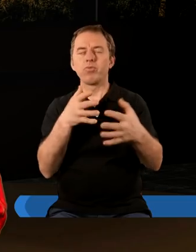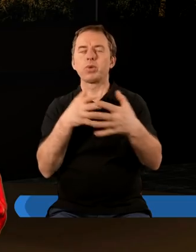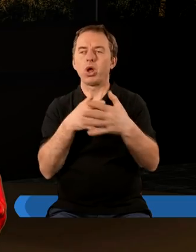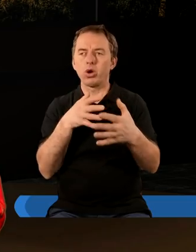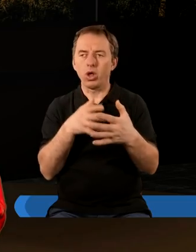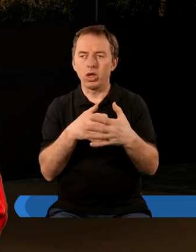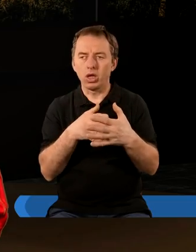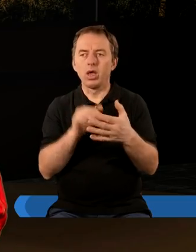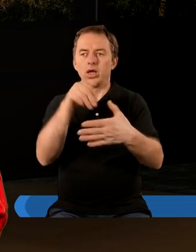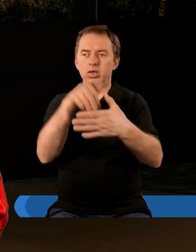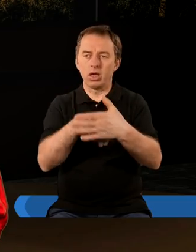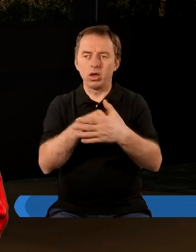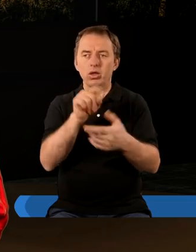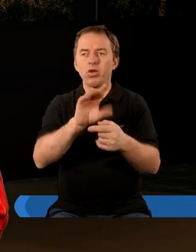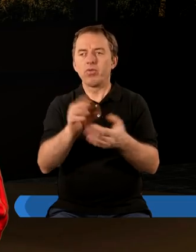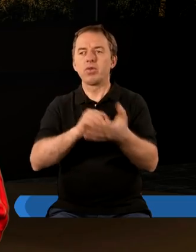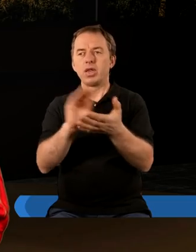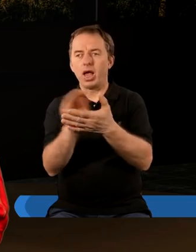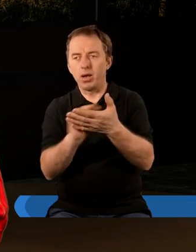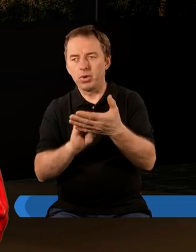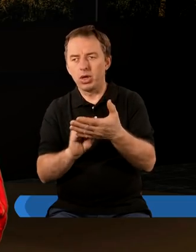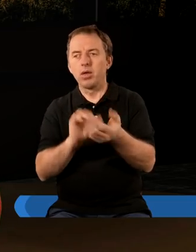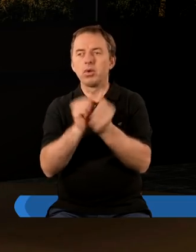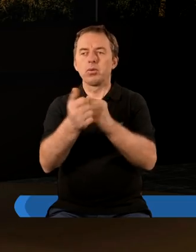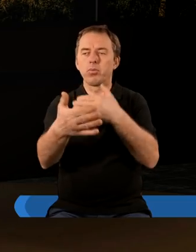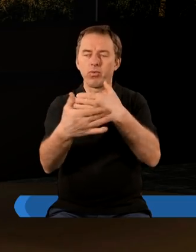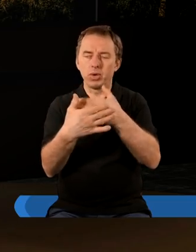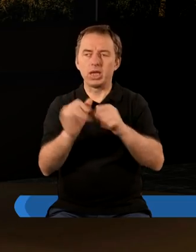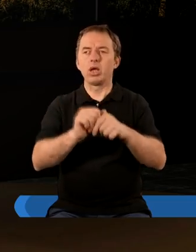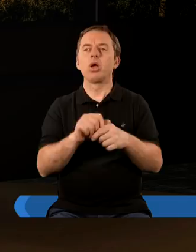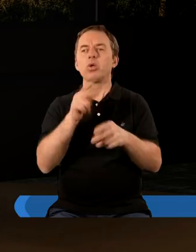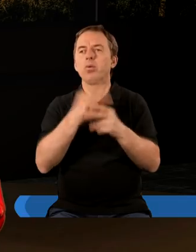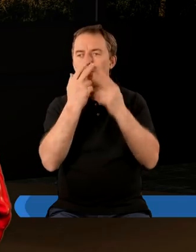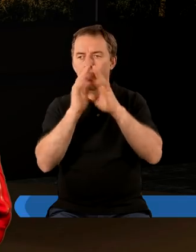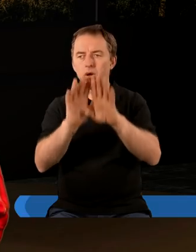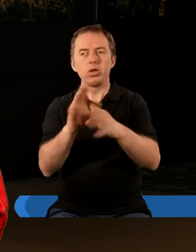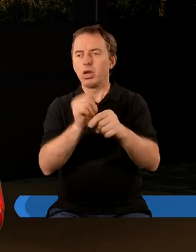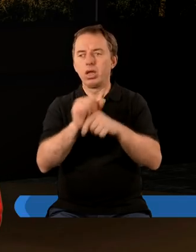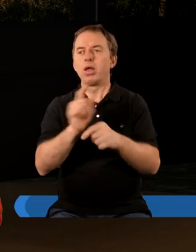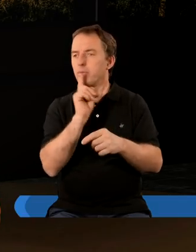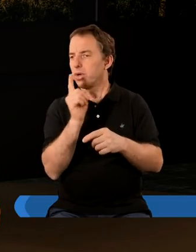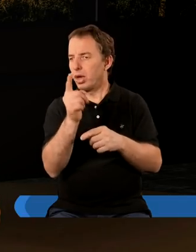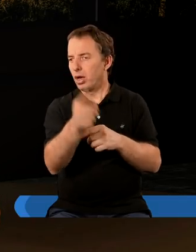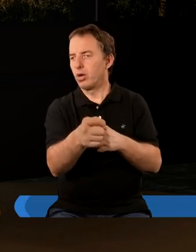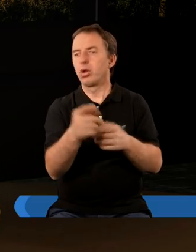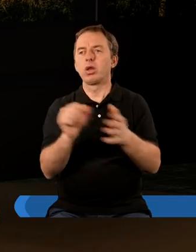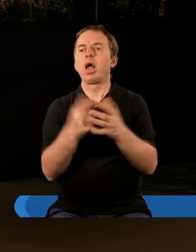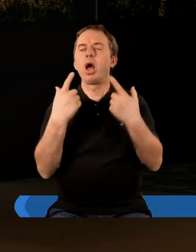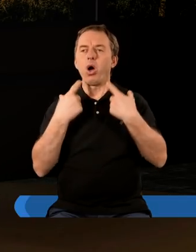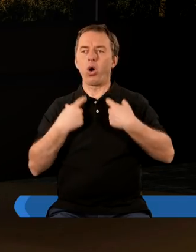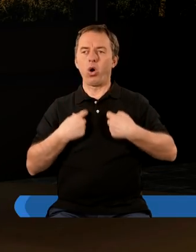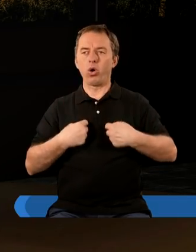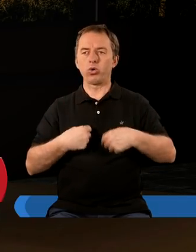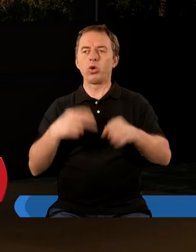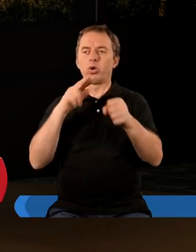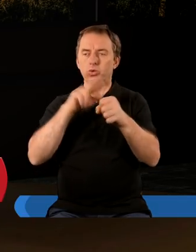proroctwa i zachowują to, co w nim jest napisane. Czas bowiem jest bliski. To już pokazuje, że nie jest to przesłanie tylko dla osób,